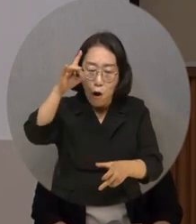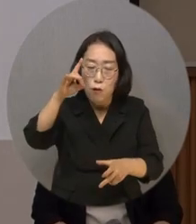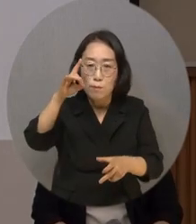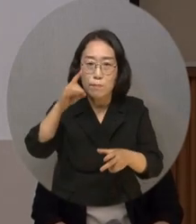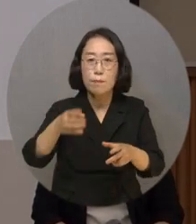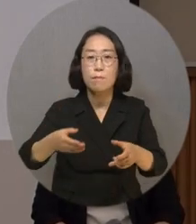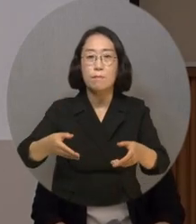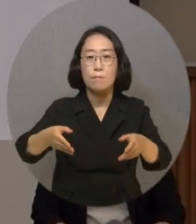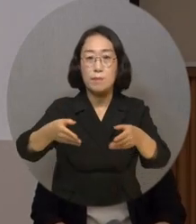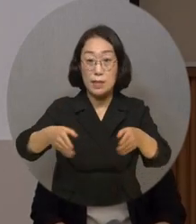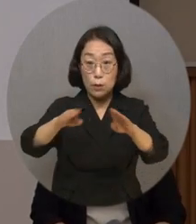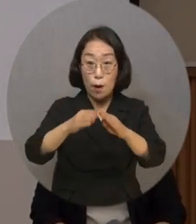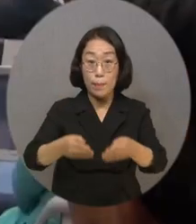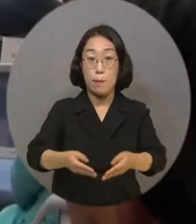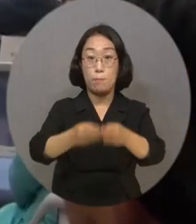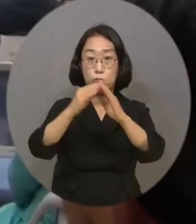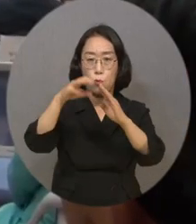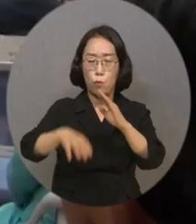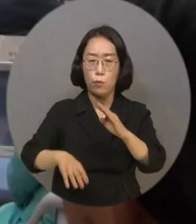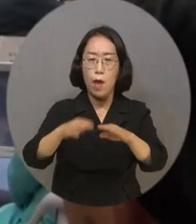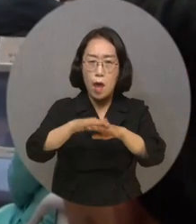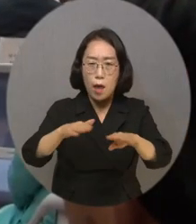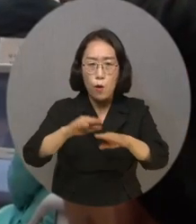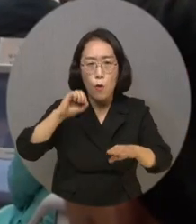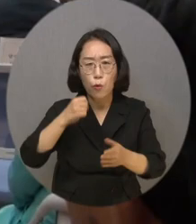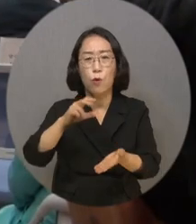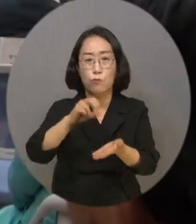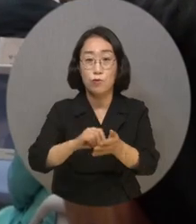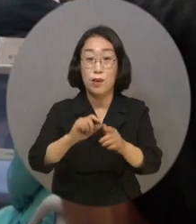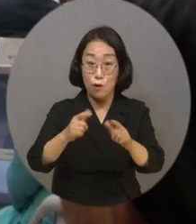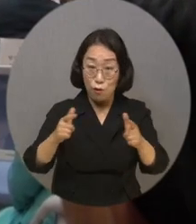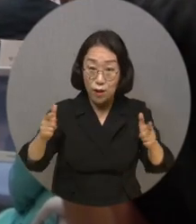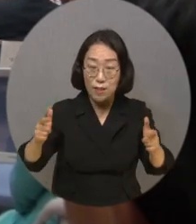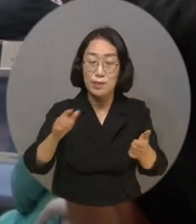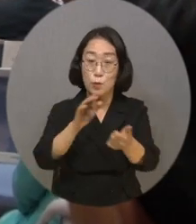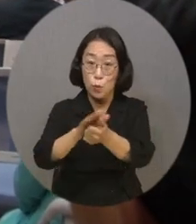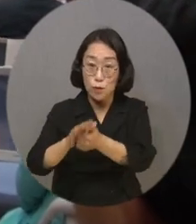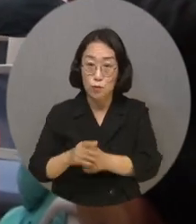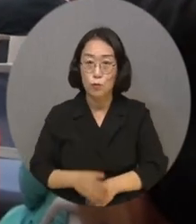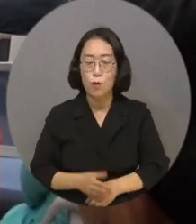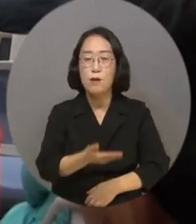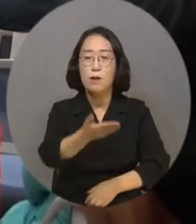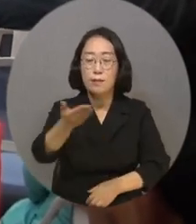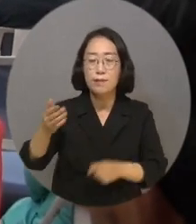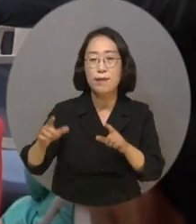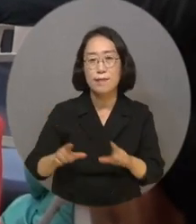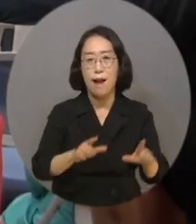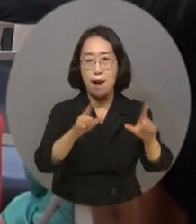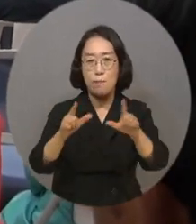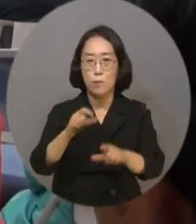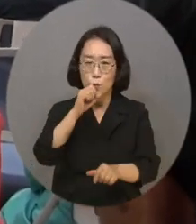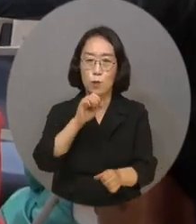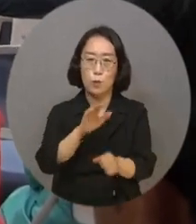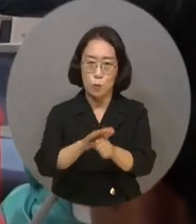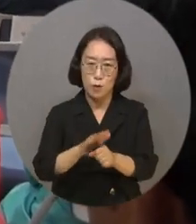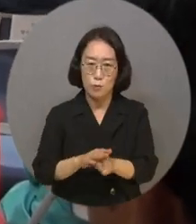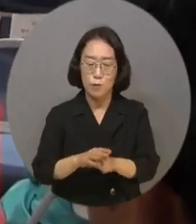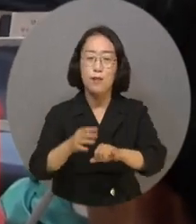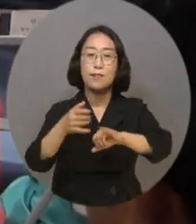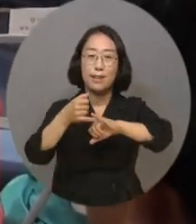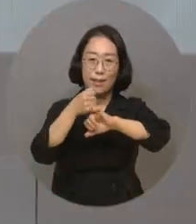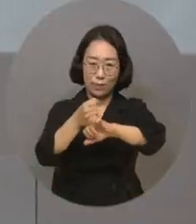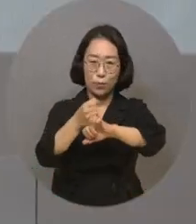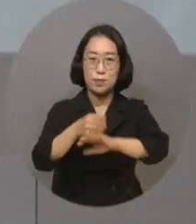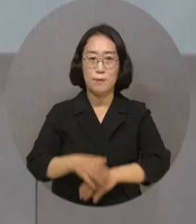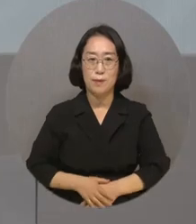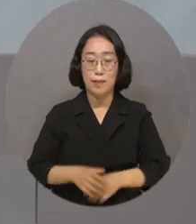그동안 해결하기 어려웠던 여성장애인의 다양한 문제 해결과 그들의 삶의 질 향상을 이루어갈 것을 약속했습니다.